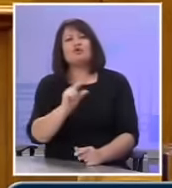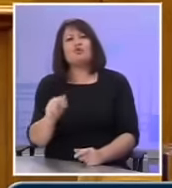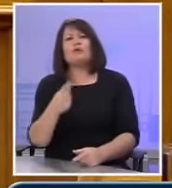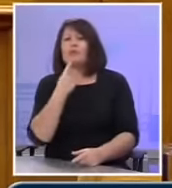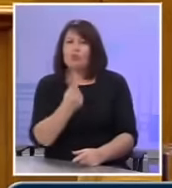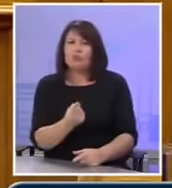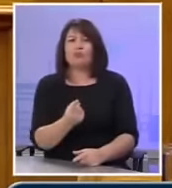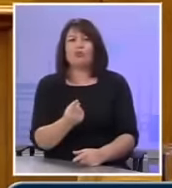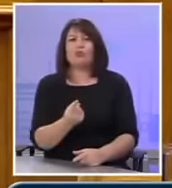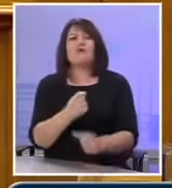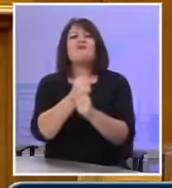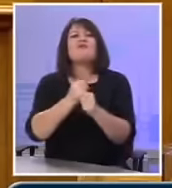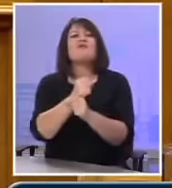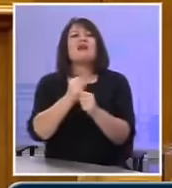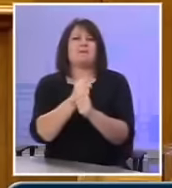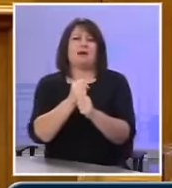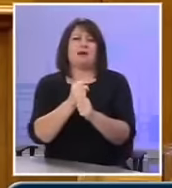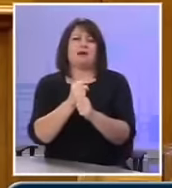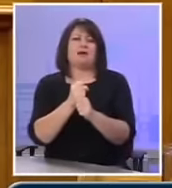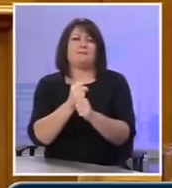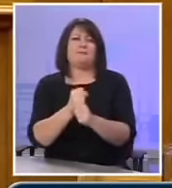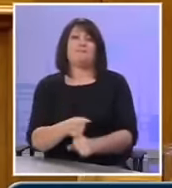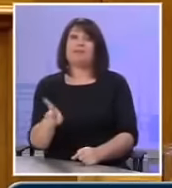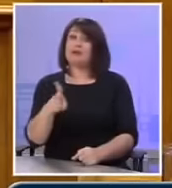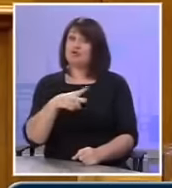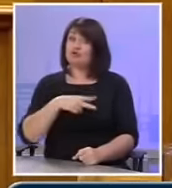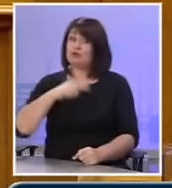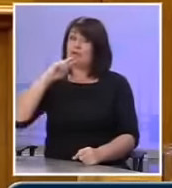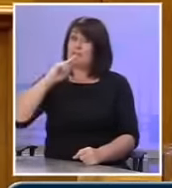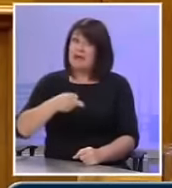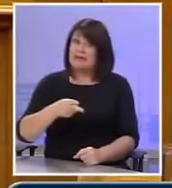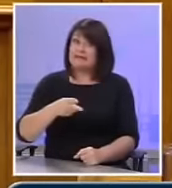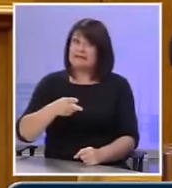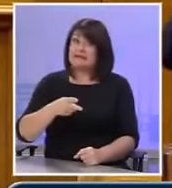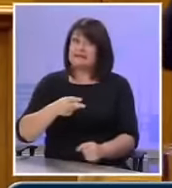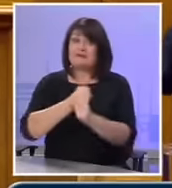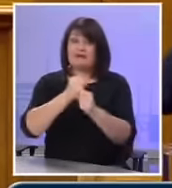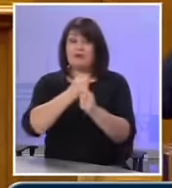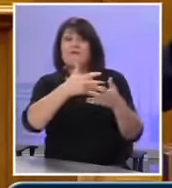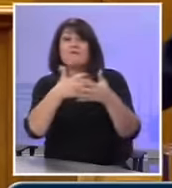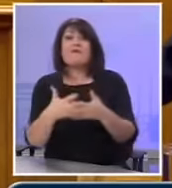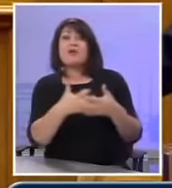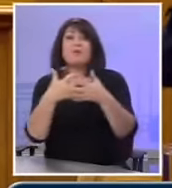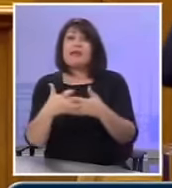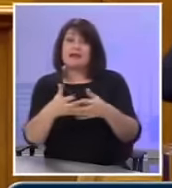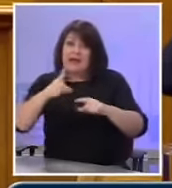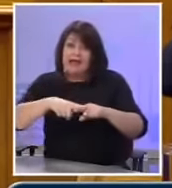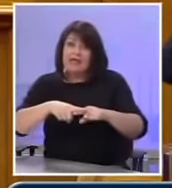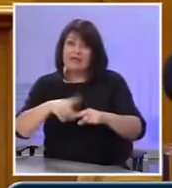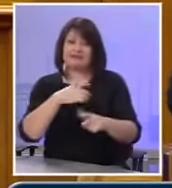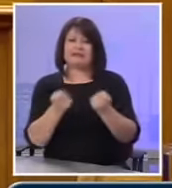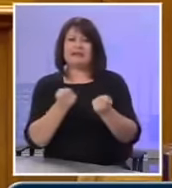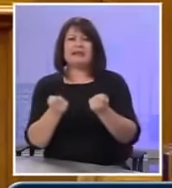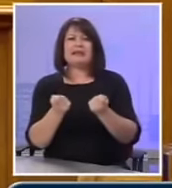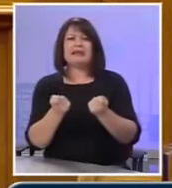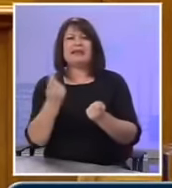ισχύει και για τα φάρμακα. Είναι η σωστή απάντηση για τη φαρμακοβιομηχανία μας η στρατηγική